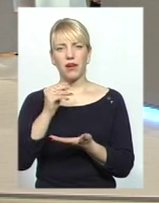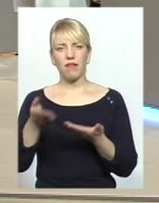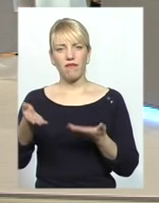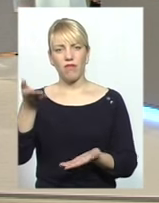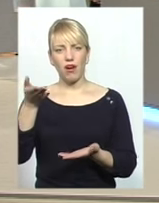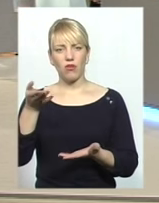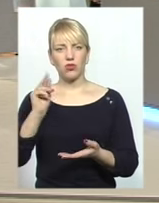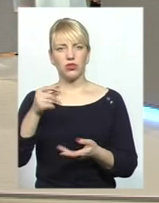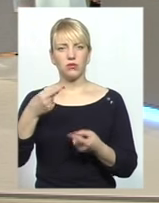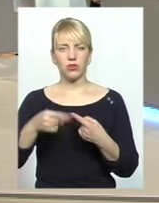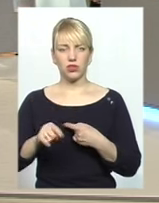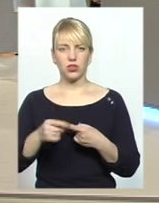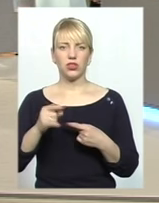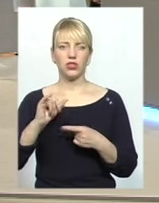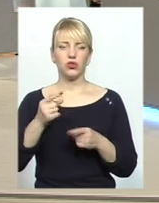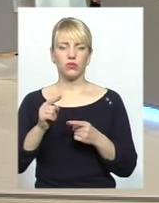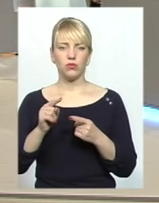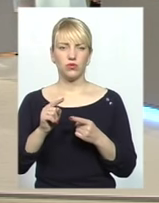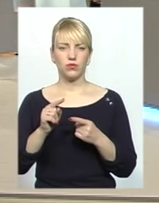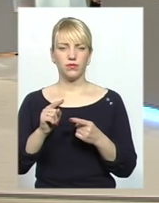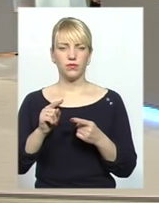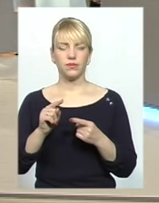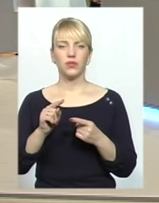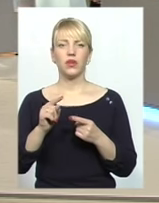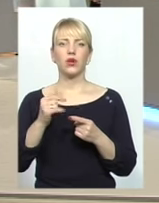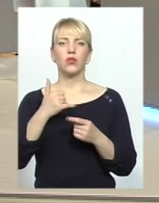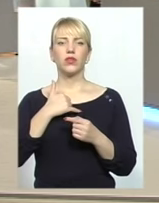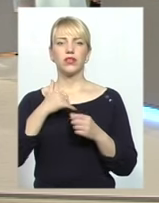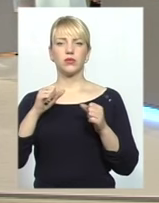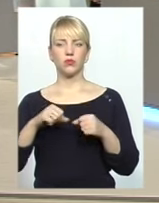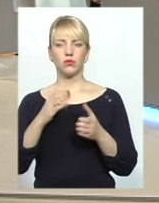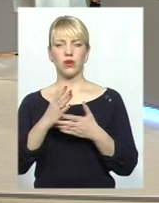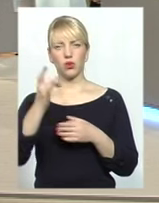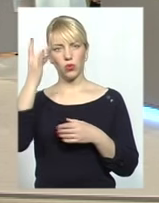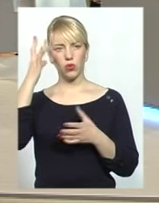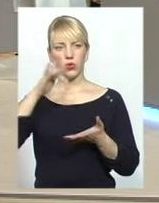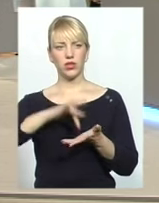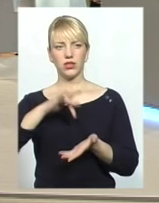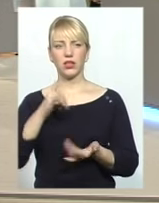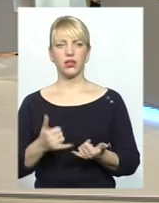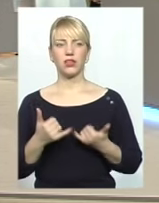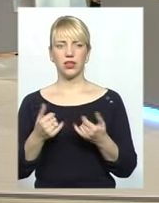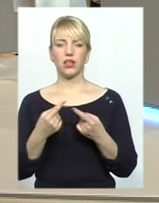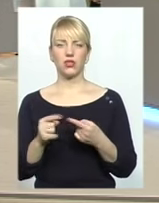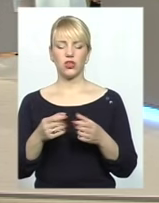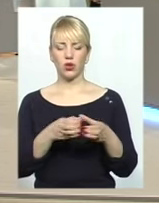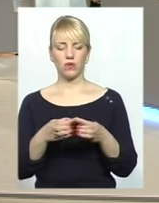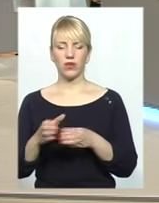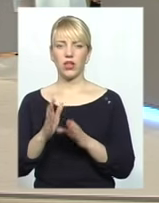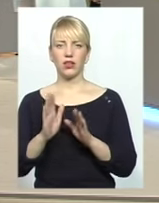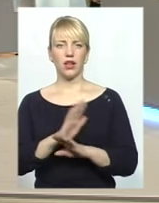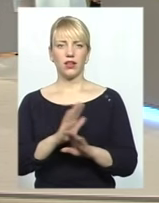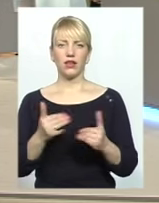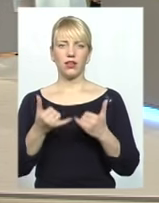в нас в місті можна мати культурні центри для різних конфесій, тільки людей